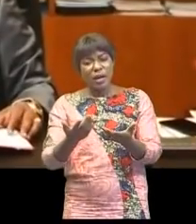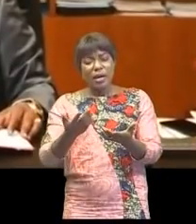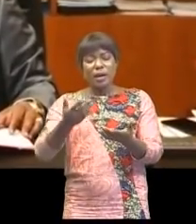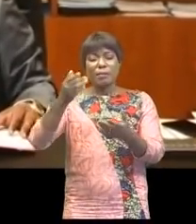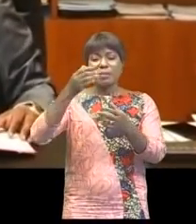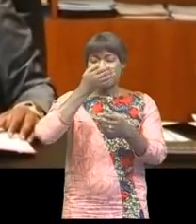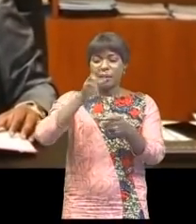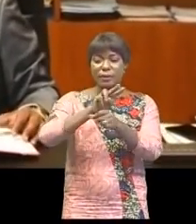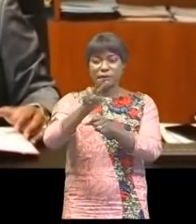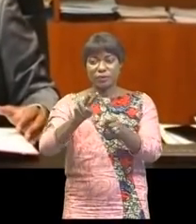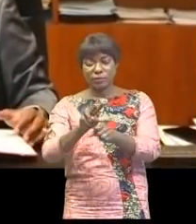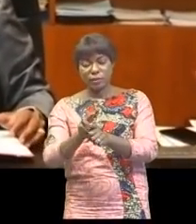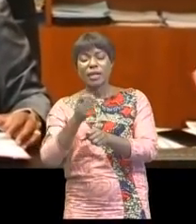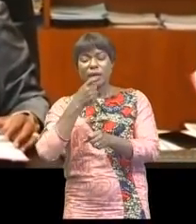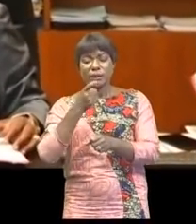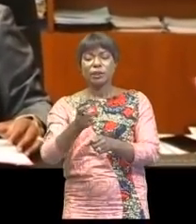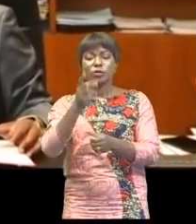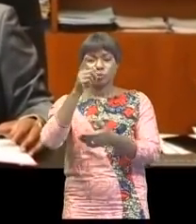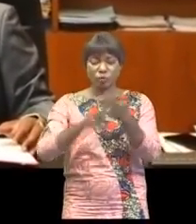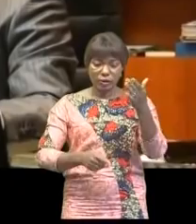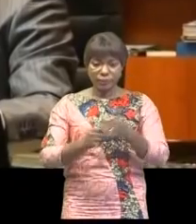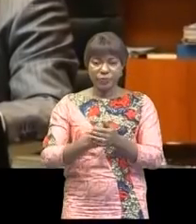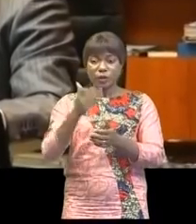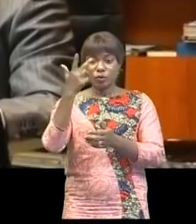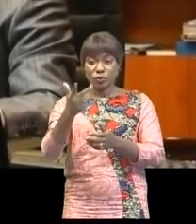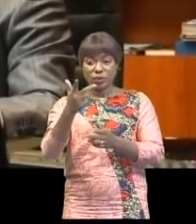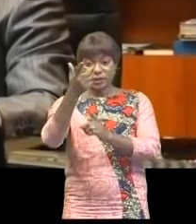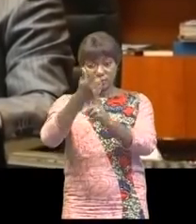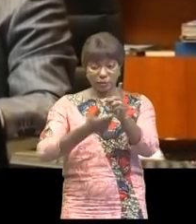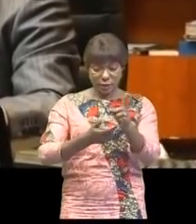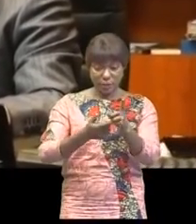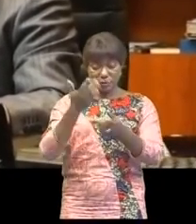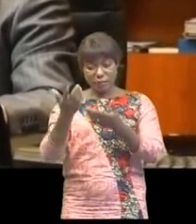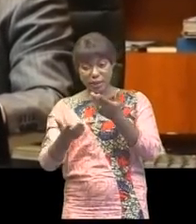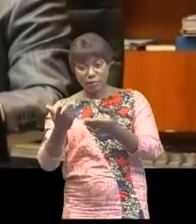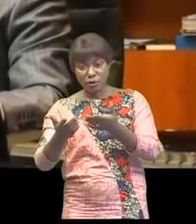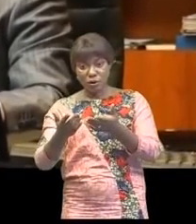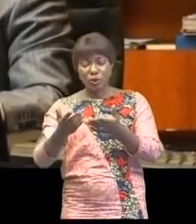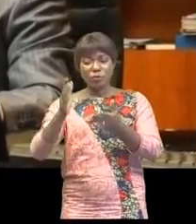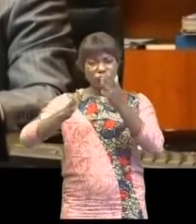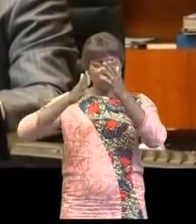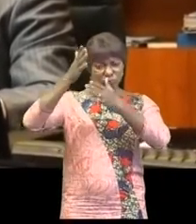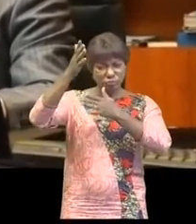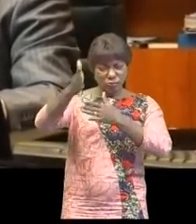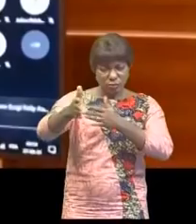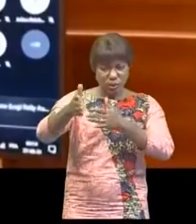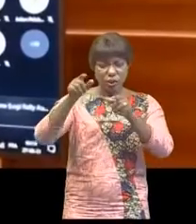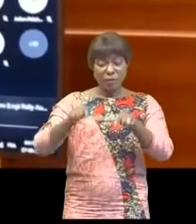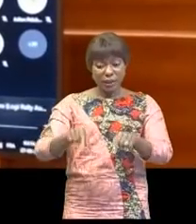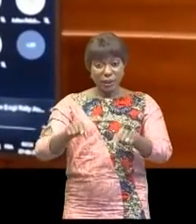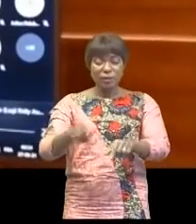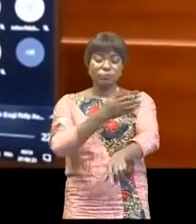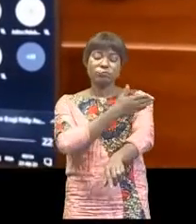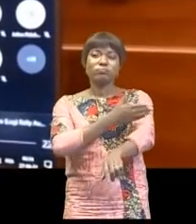La tendance à la troisième semaine épidémiologique par rapport à la précédente a été marquée par une baisse